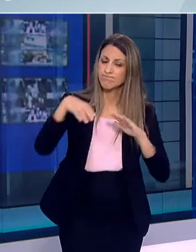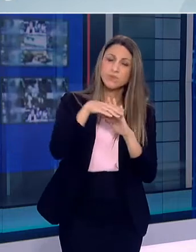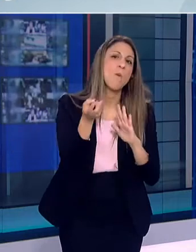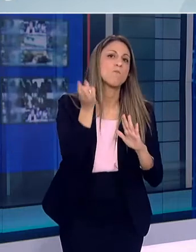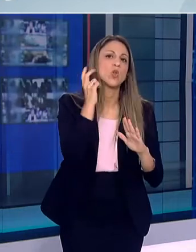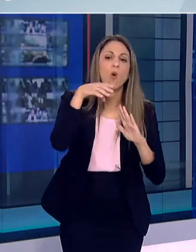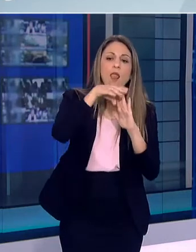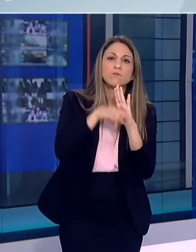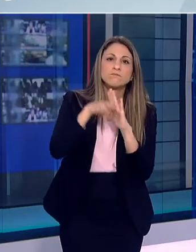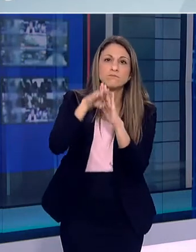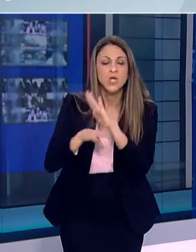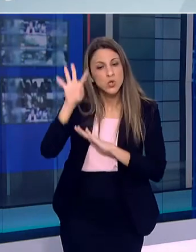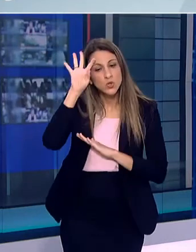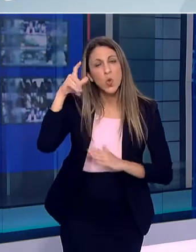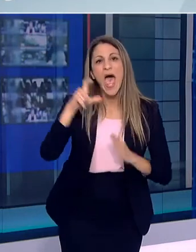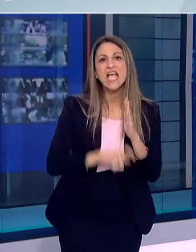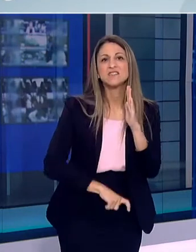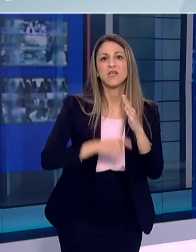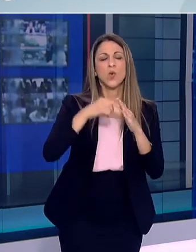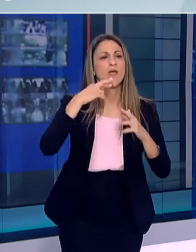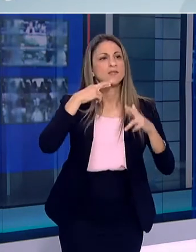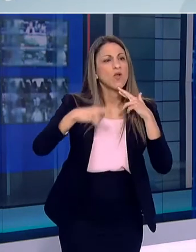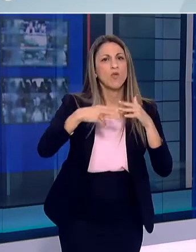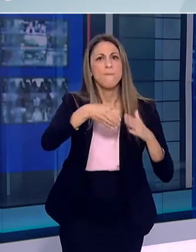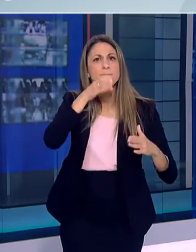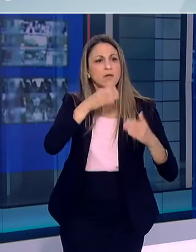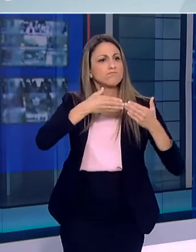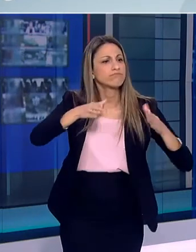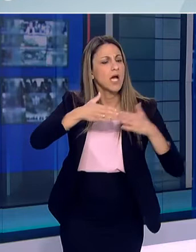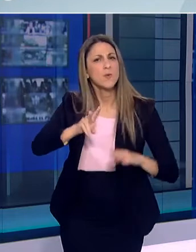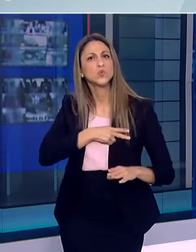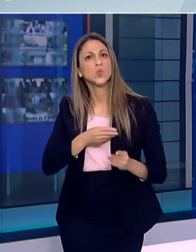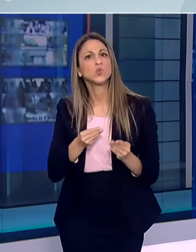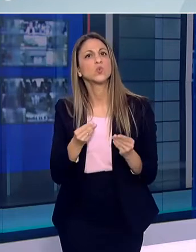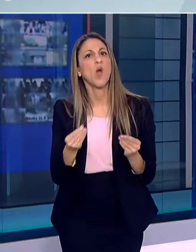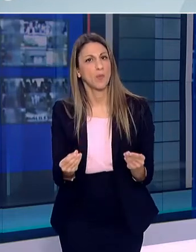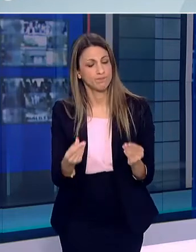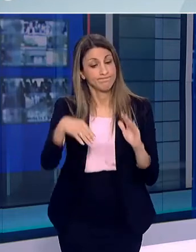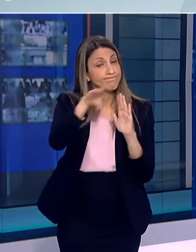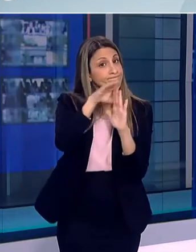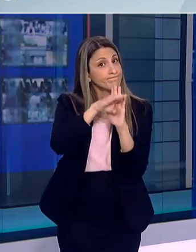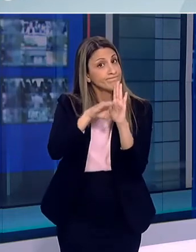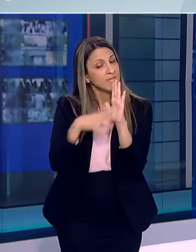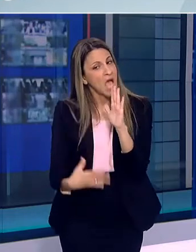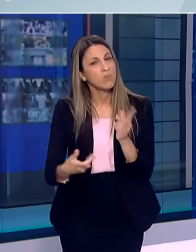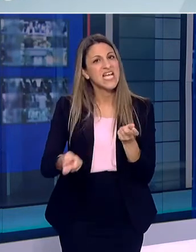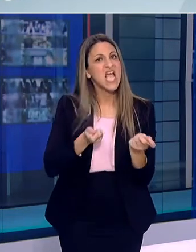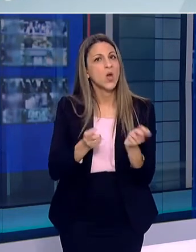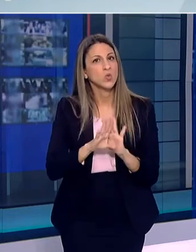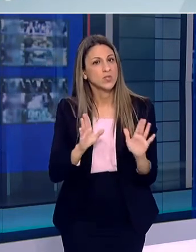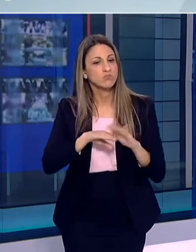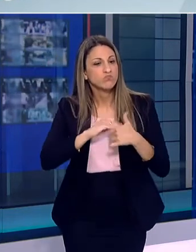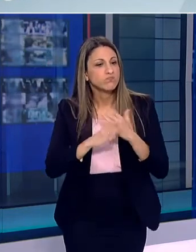για τη λειτουργία των τουριστικών επιχειρήσεων και τη μεταφορά των επισκεπτών Γι' αυτό και το σχέδιο προβλέπει αναλυτικά τους κανόνις υγιεινής και